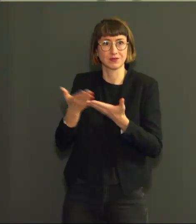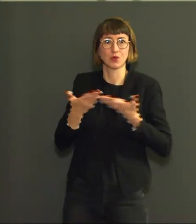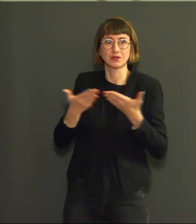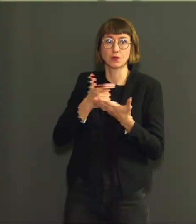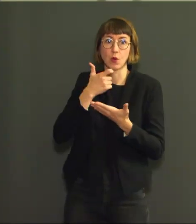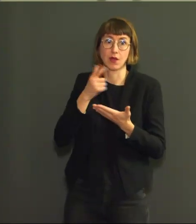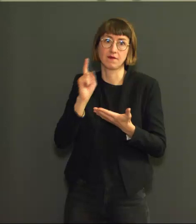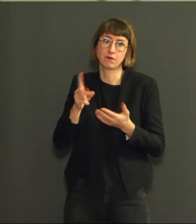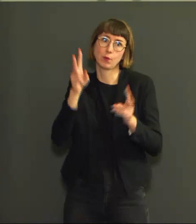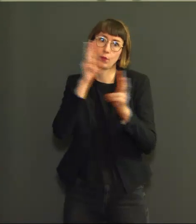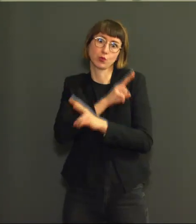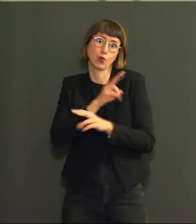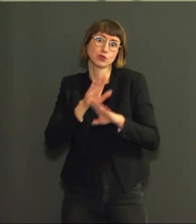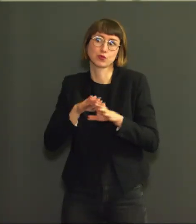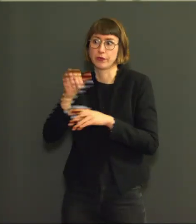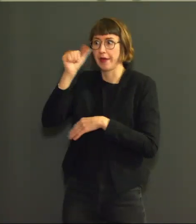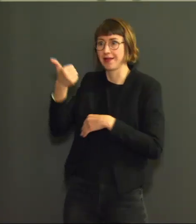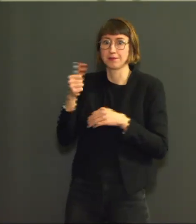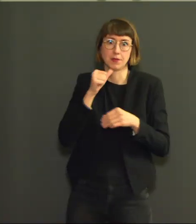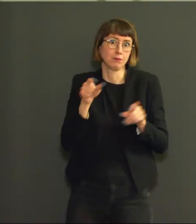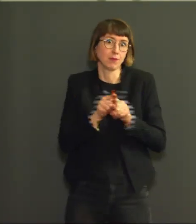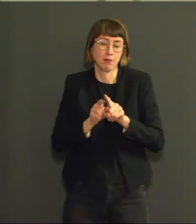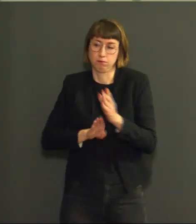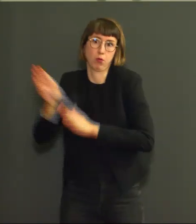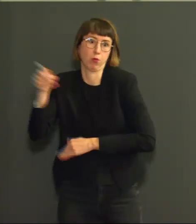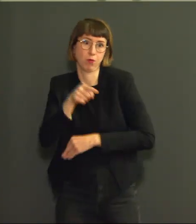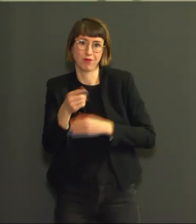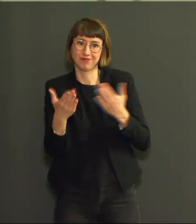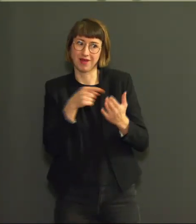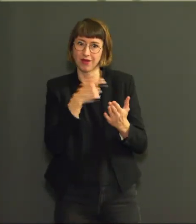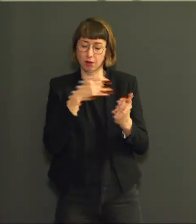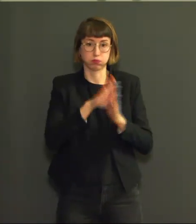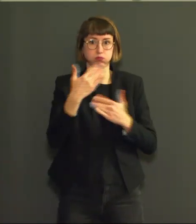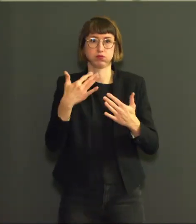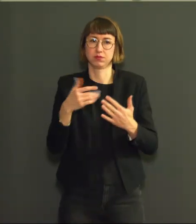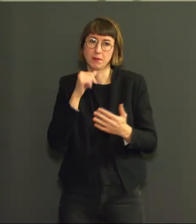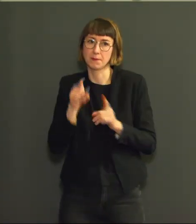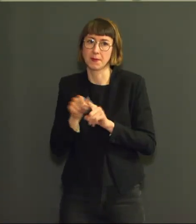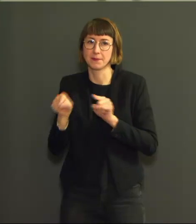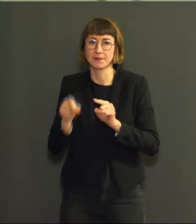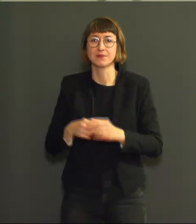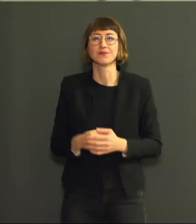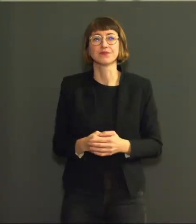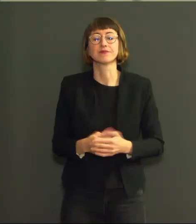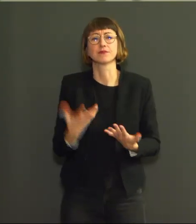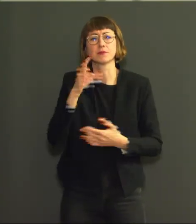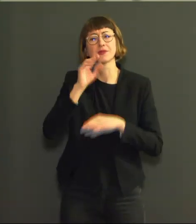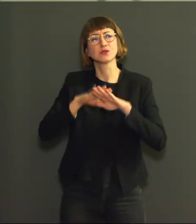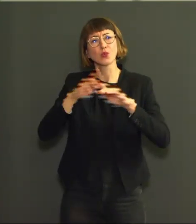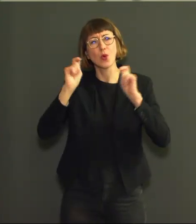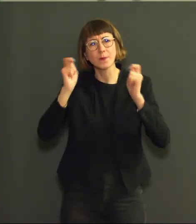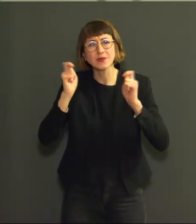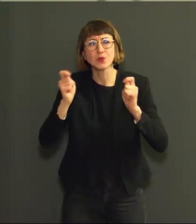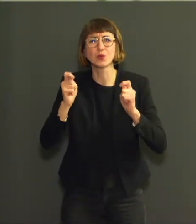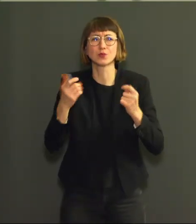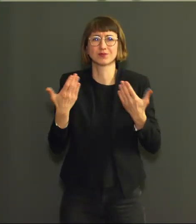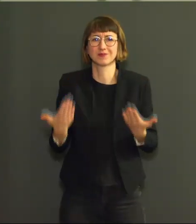hôpitaux, ce qu'on vient de vous citer, c'est-à-dire les admissions, entre autres, conduit à une occupation qui est à la baisse de manière